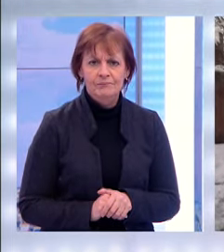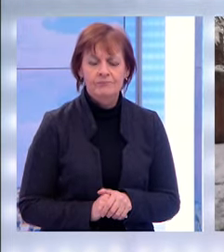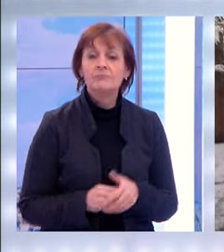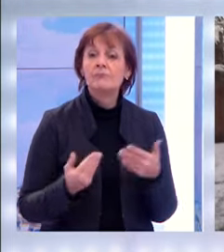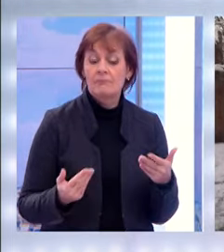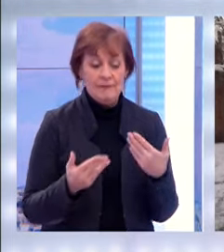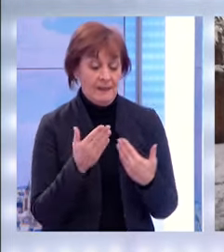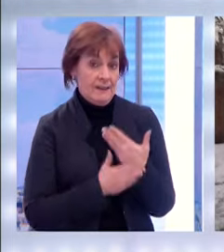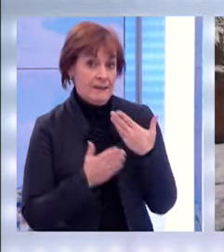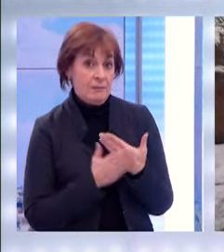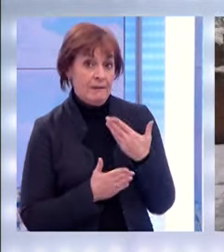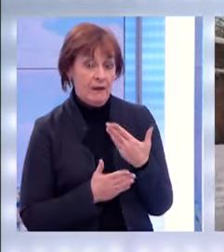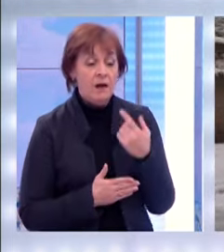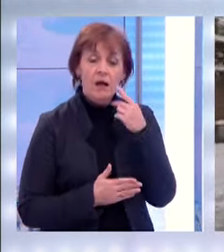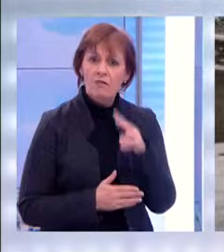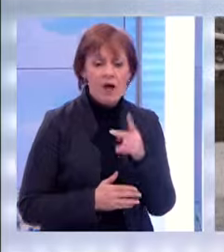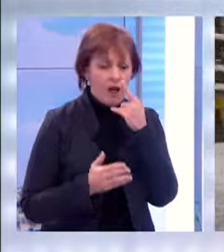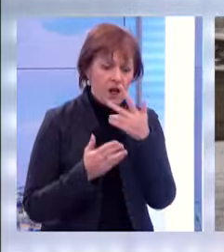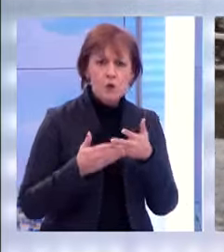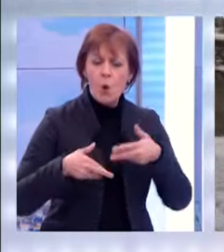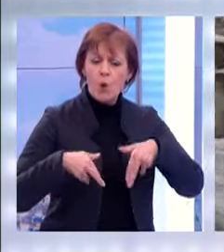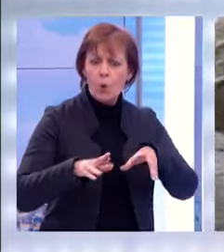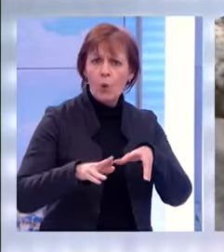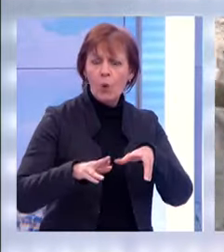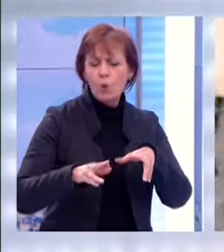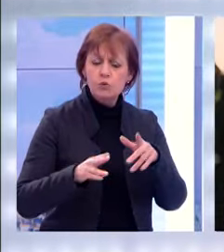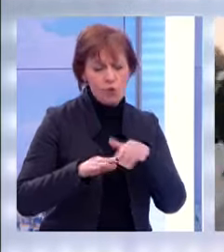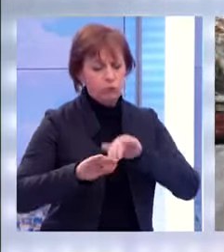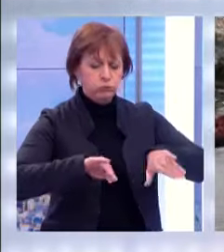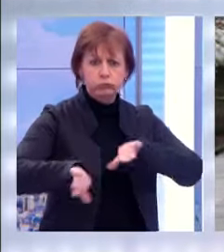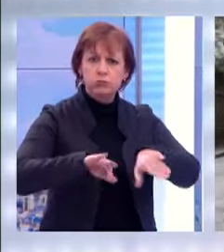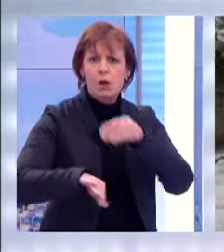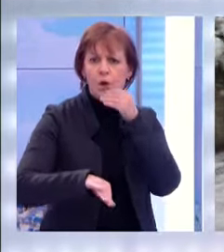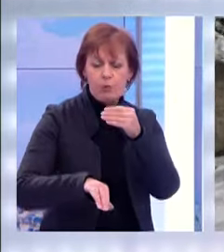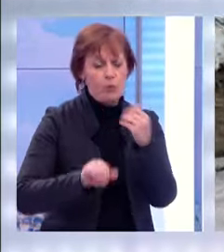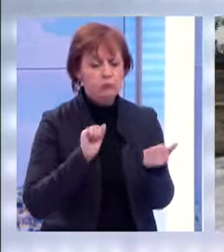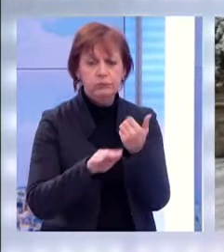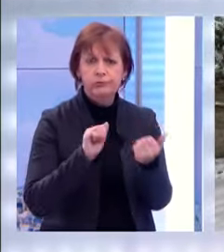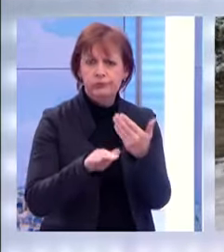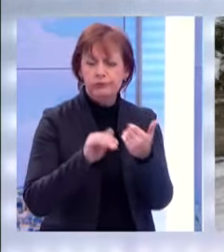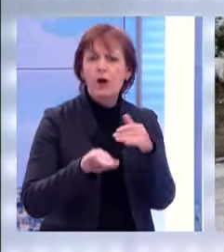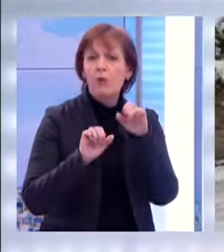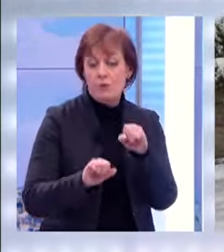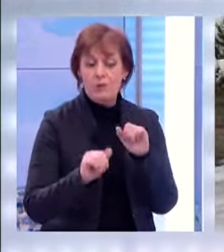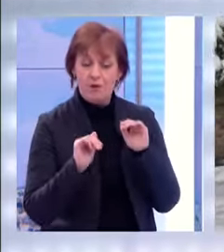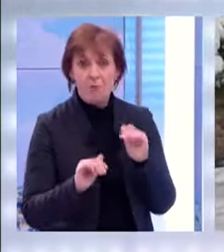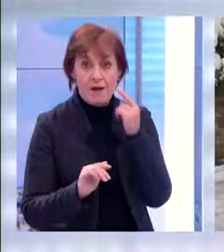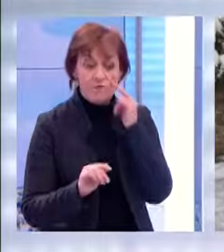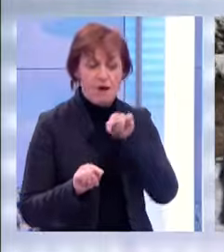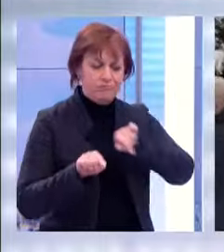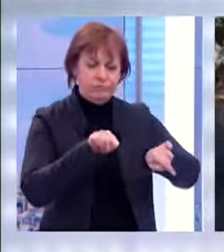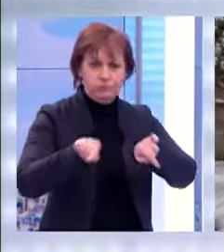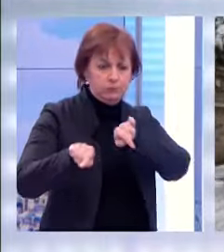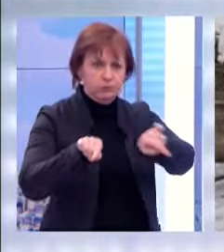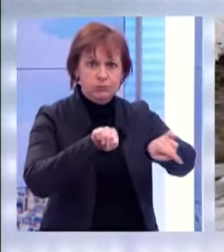Si ce matin la plupart des axes principaux sont dégagés pour permettre la circulation des automobilistes, vous le voyez dans les rues